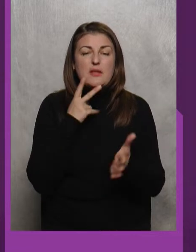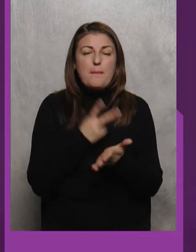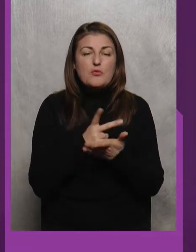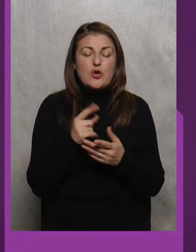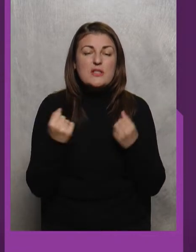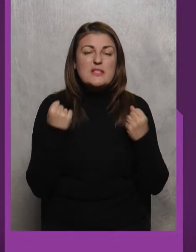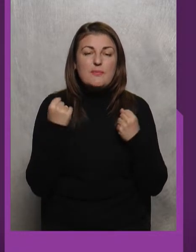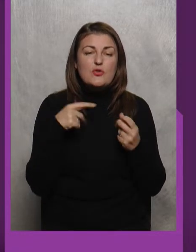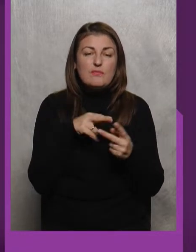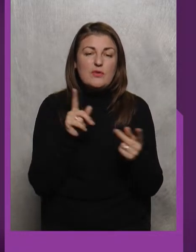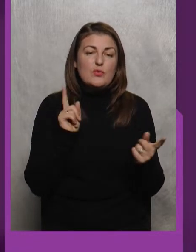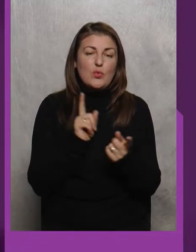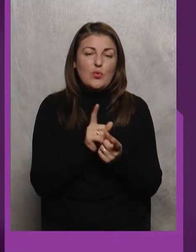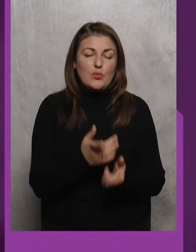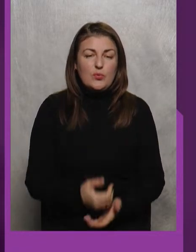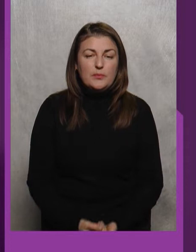спортсмени Шли Друг до Другу